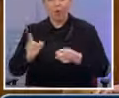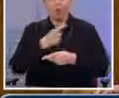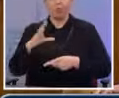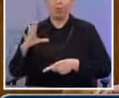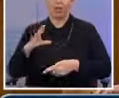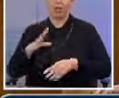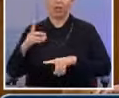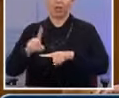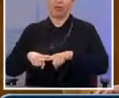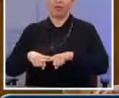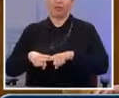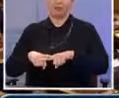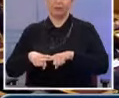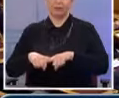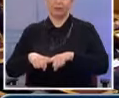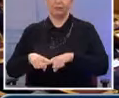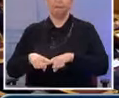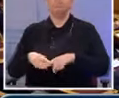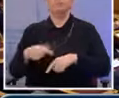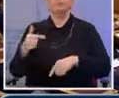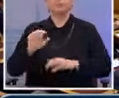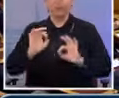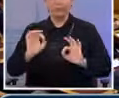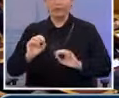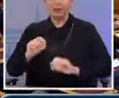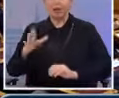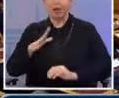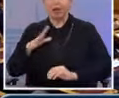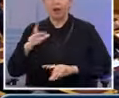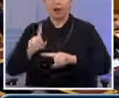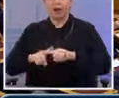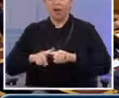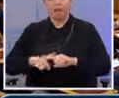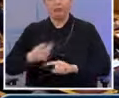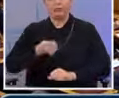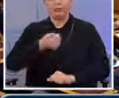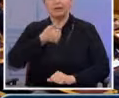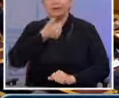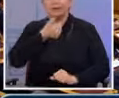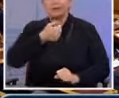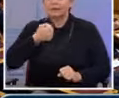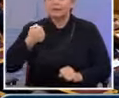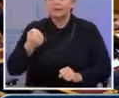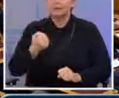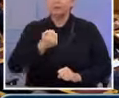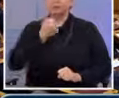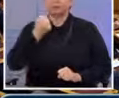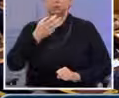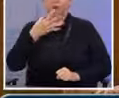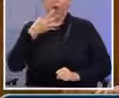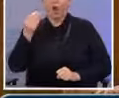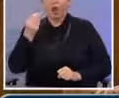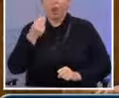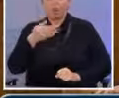Οι πολίτες αυτοί πόνεσαν και πονούν. Νιώθουν ακόμα την κρίση στο πετσί τους.